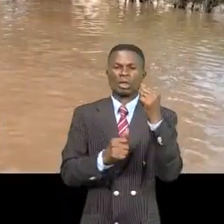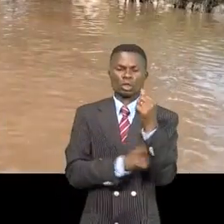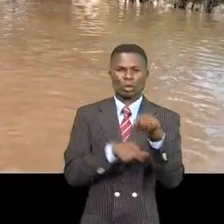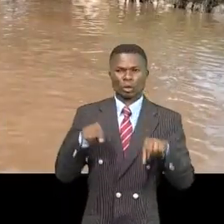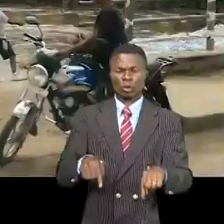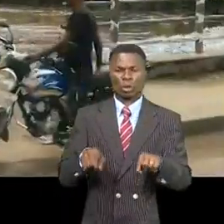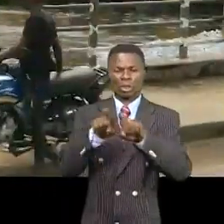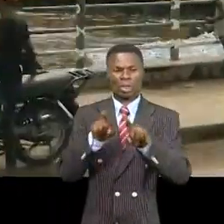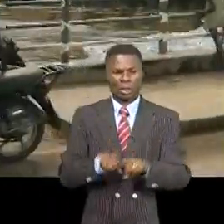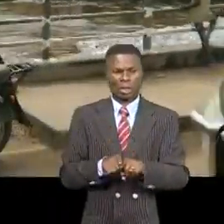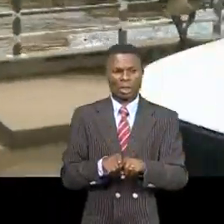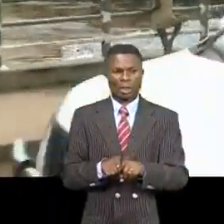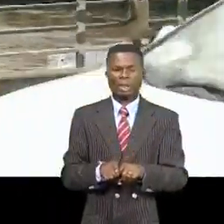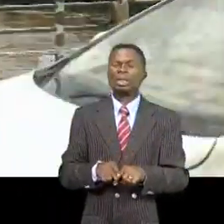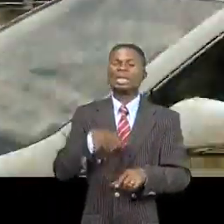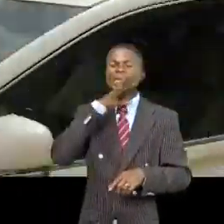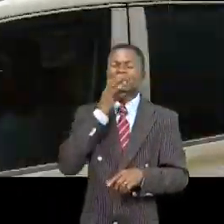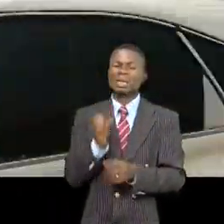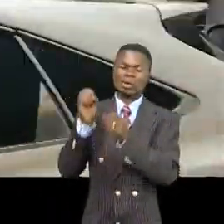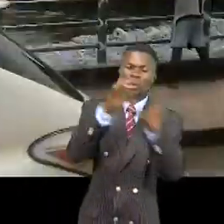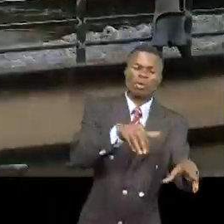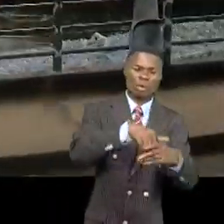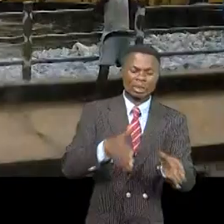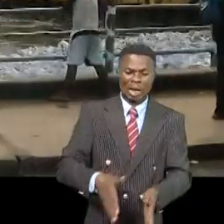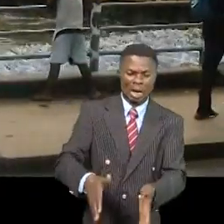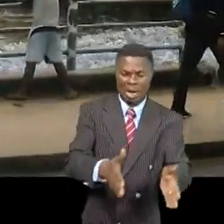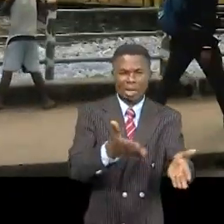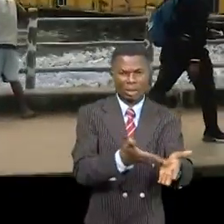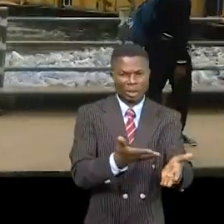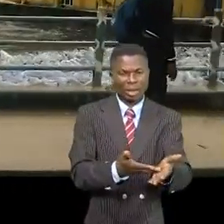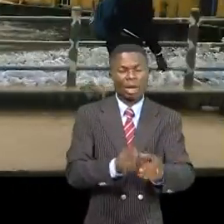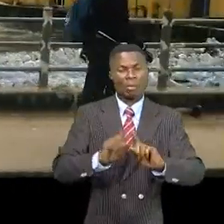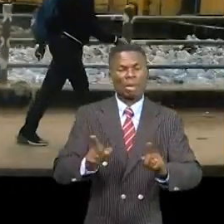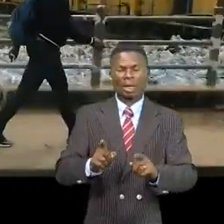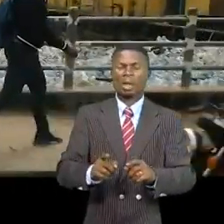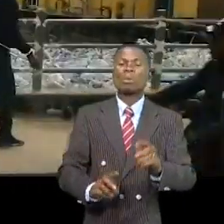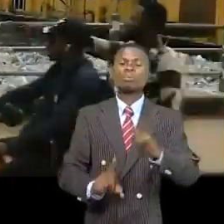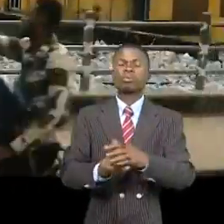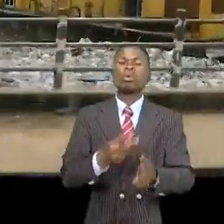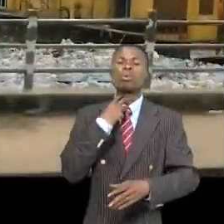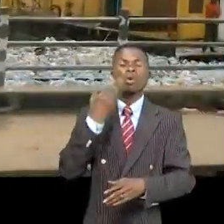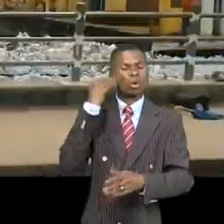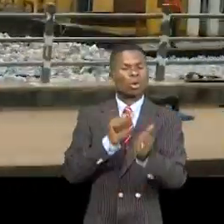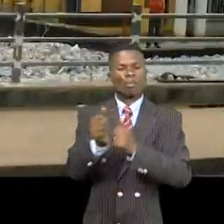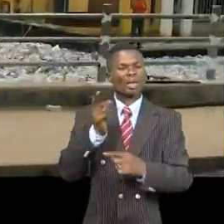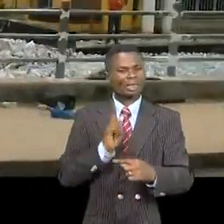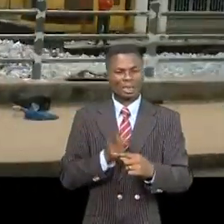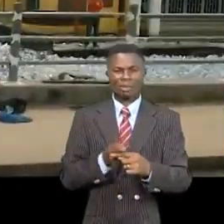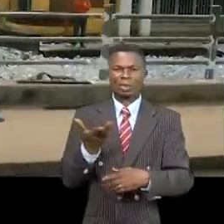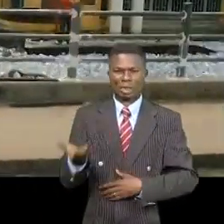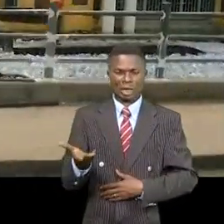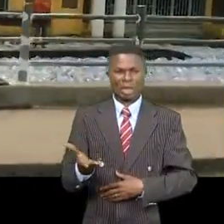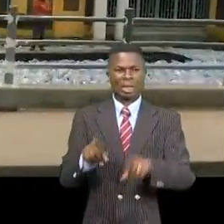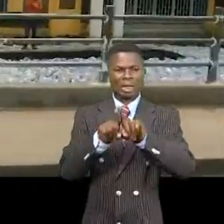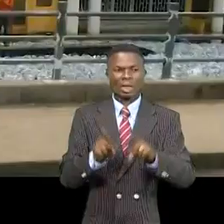et des fois jettent les immondices dans les caniveaux censés faire couler. Les eaux pratiques anti